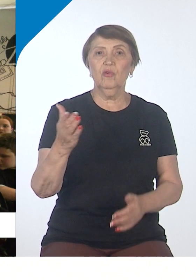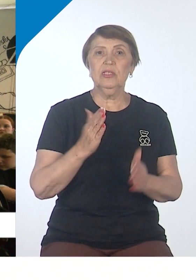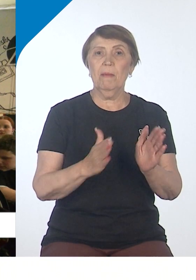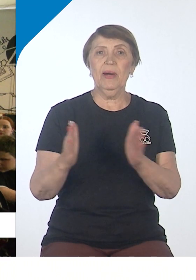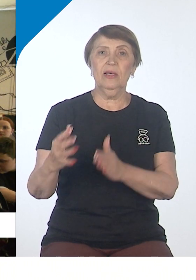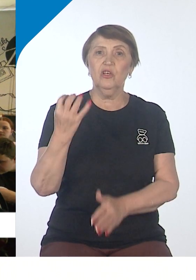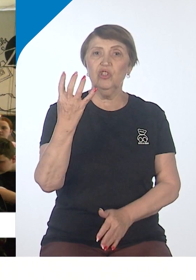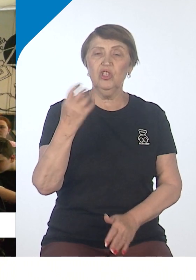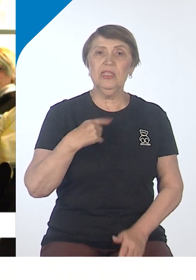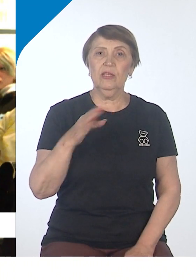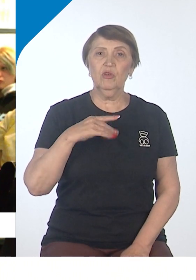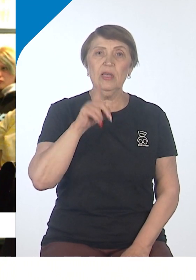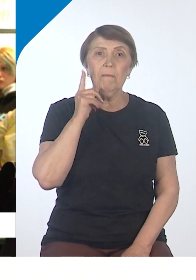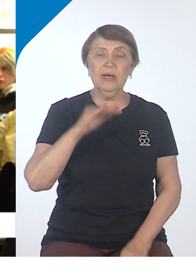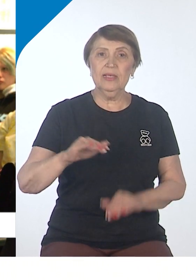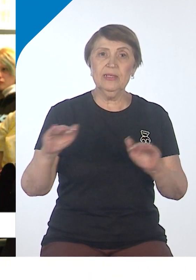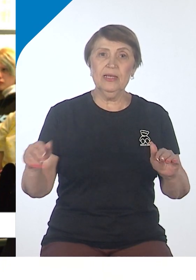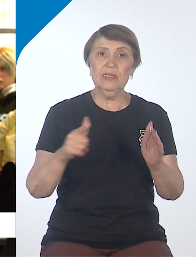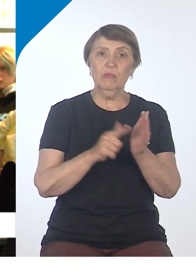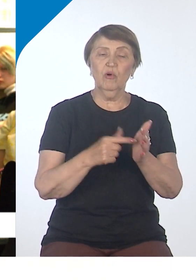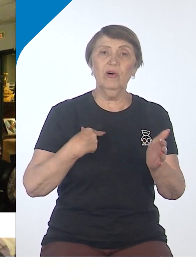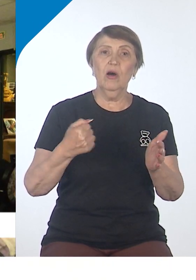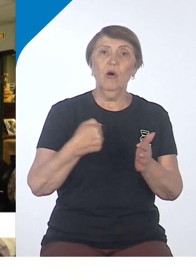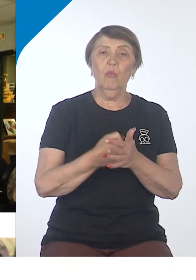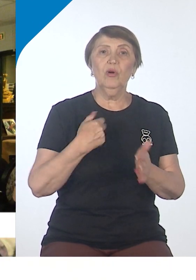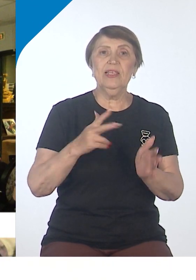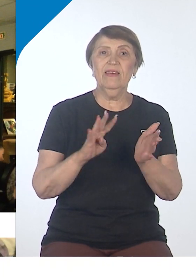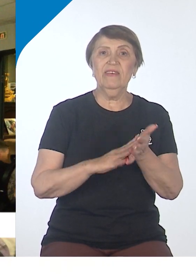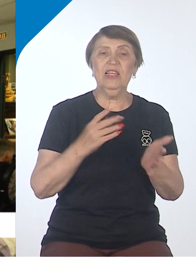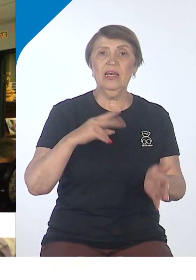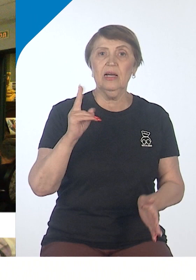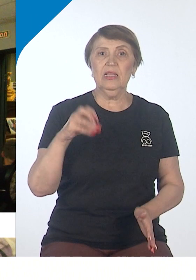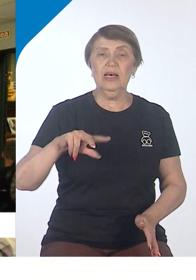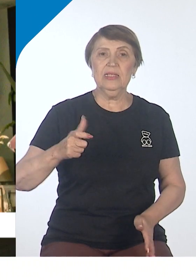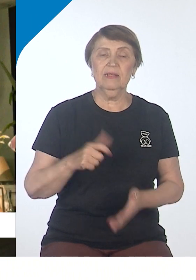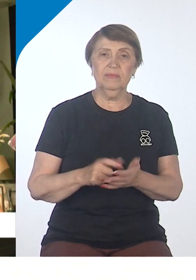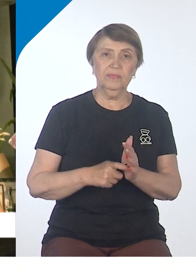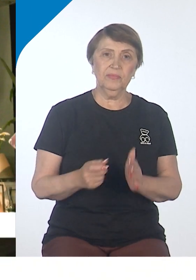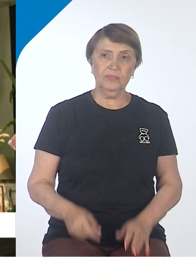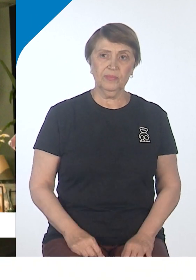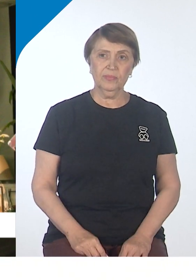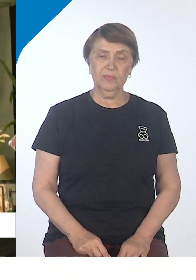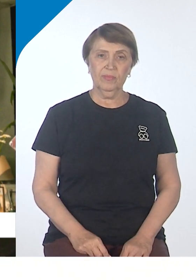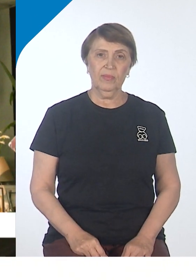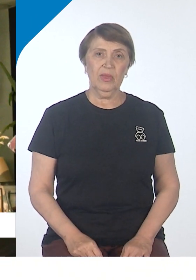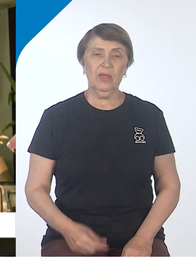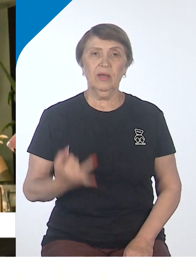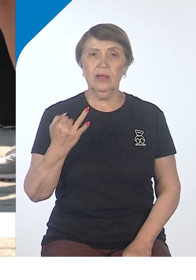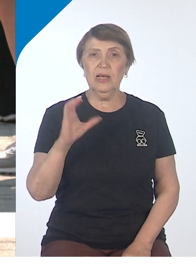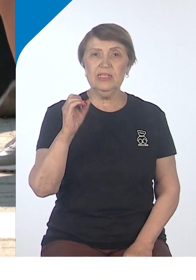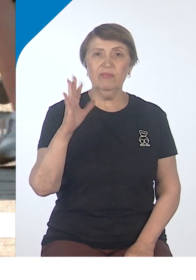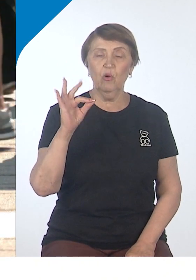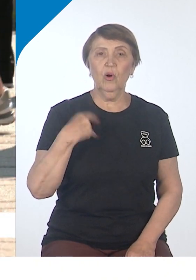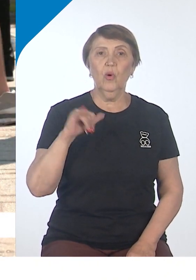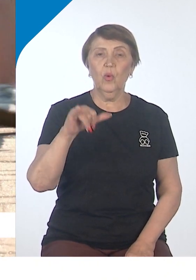ребят с 7 по 9 классы. Приоритет у детей, участников СВО, школьников из многодетных и малоимущих семей, а также у